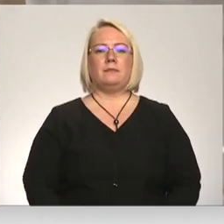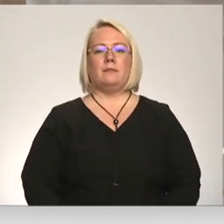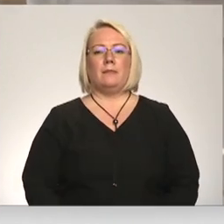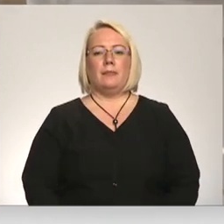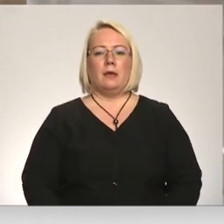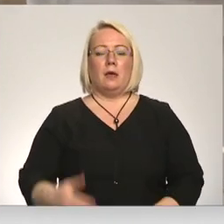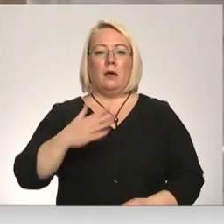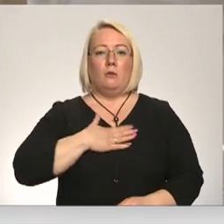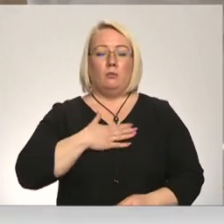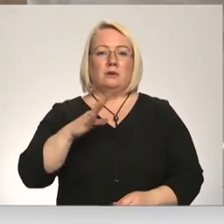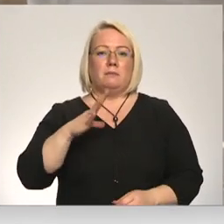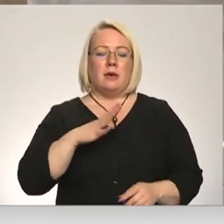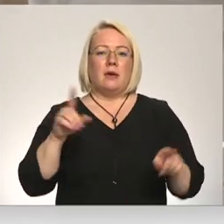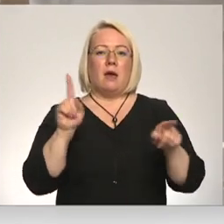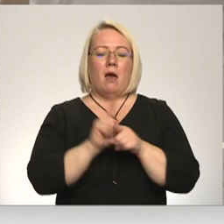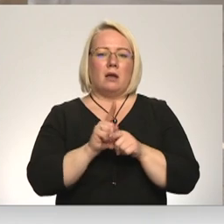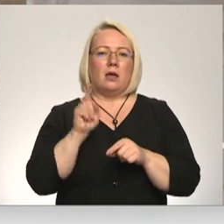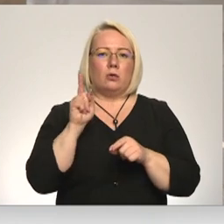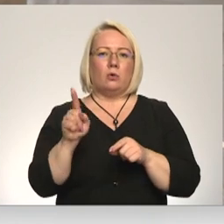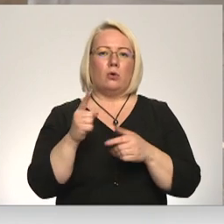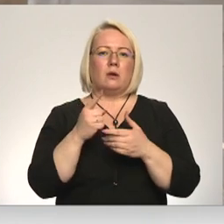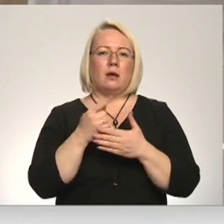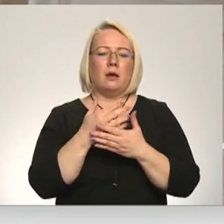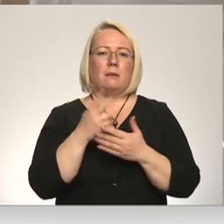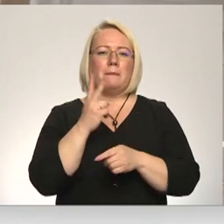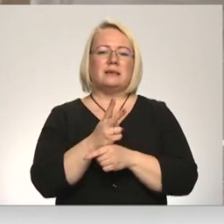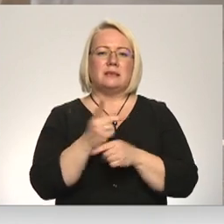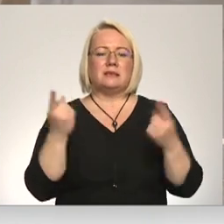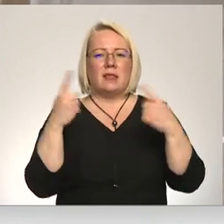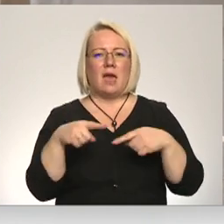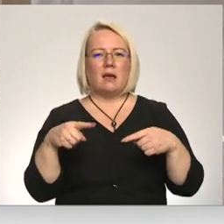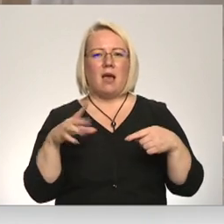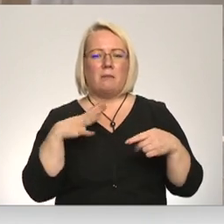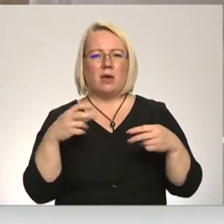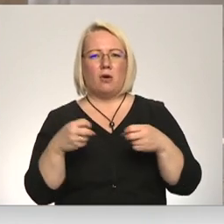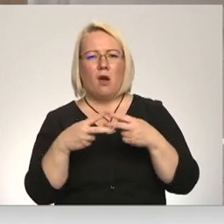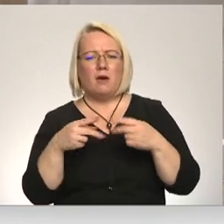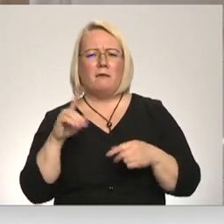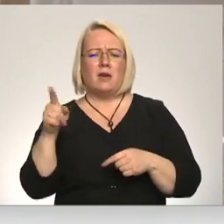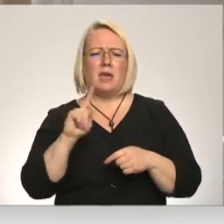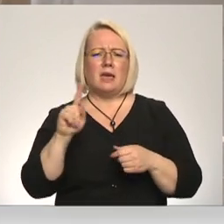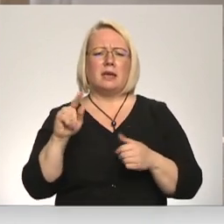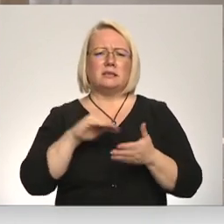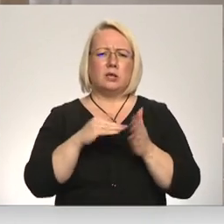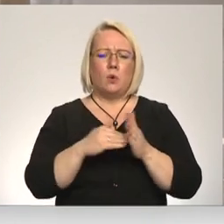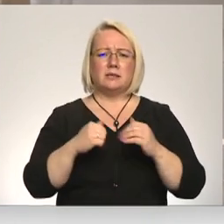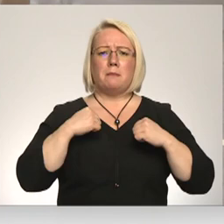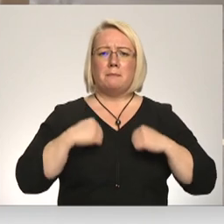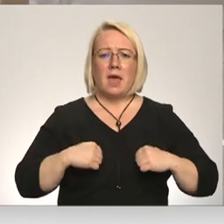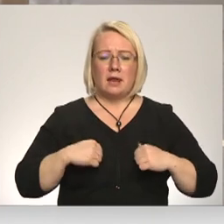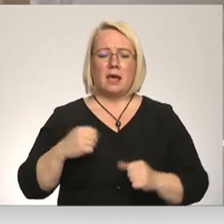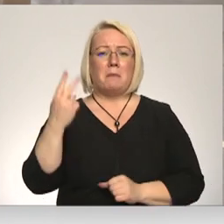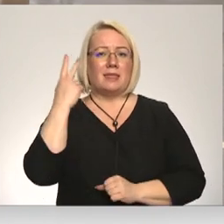Arī mums bija saspīlējumi šajā misijas laikā, viņa ir mierīga, viņa ir samērā stabīla, bet riski tur